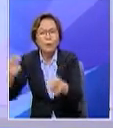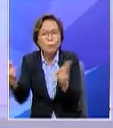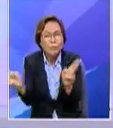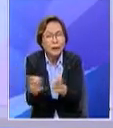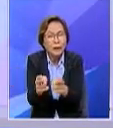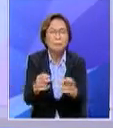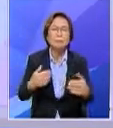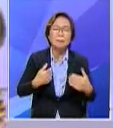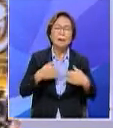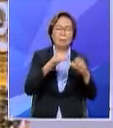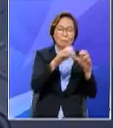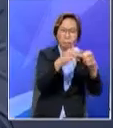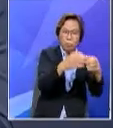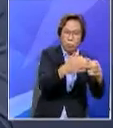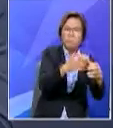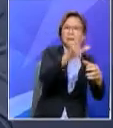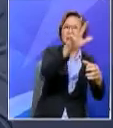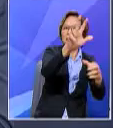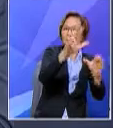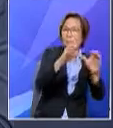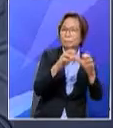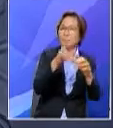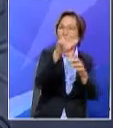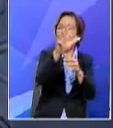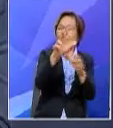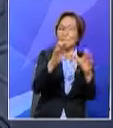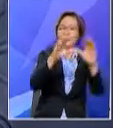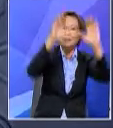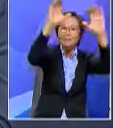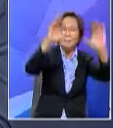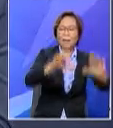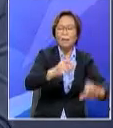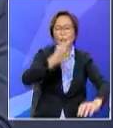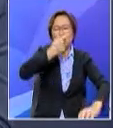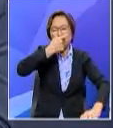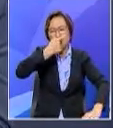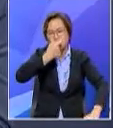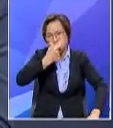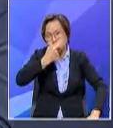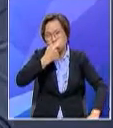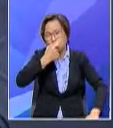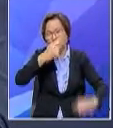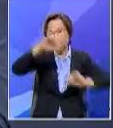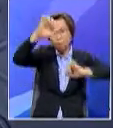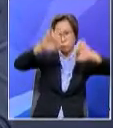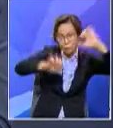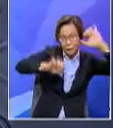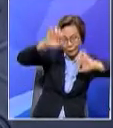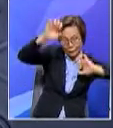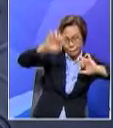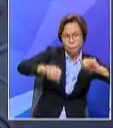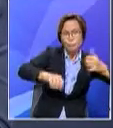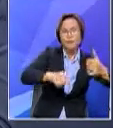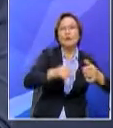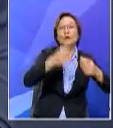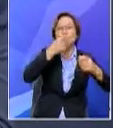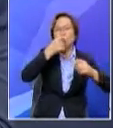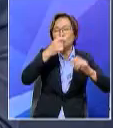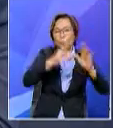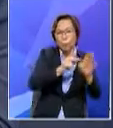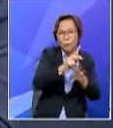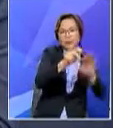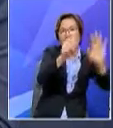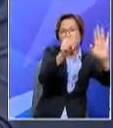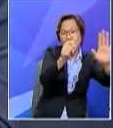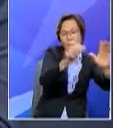kategori kita ada kita ada tiga kaedah penjurian ataupun penilaian pertama juri profesional kita ada enam